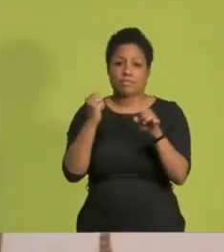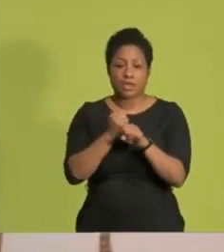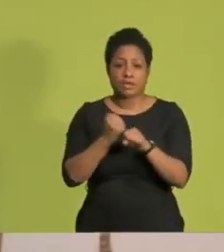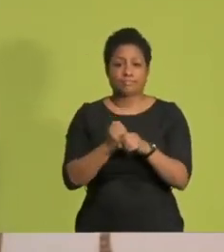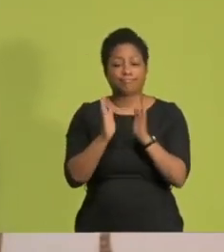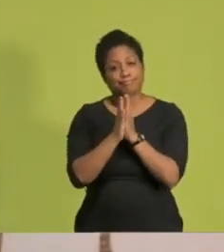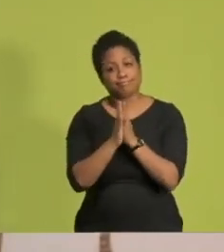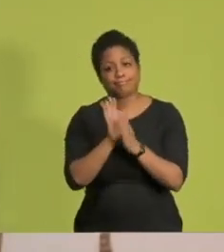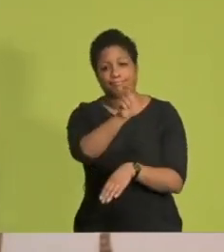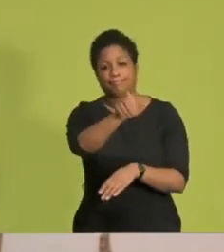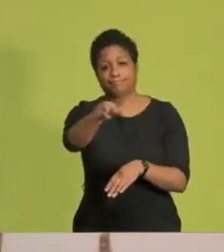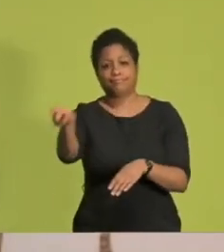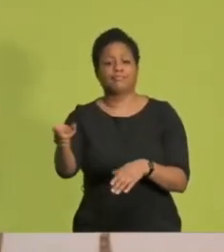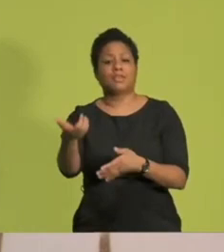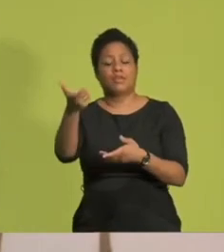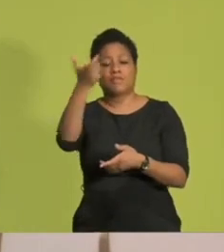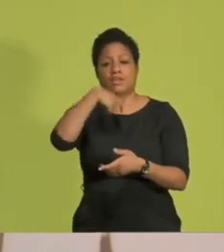bitte ich um euer Vertrauen. Vielen Dank.